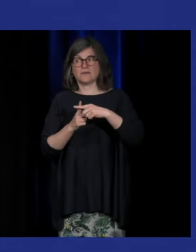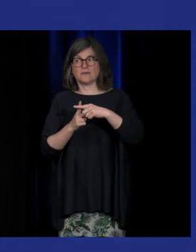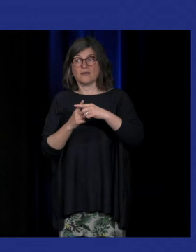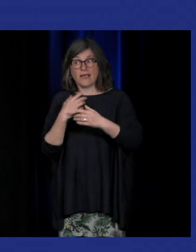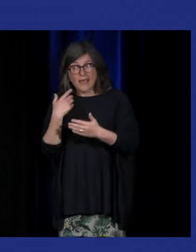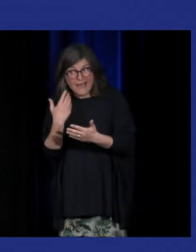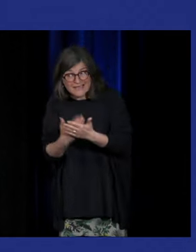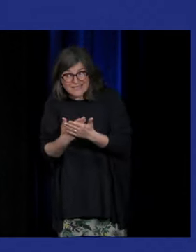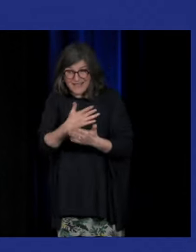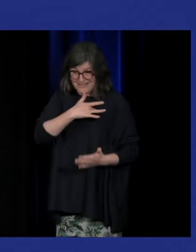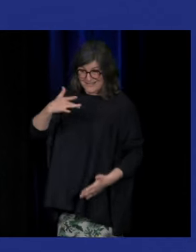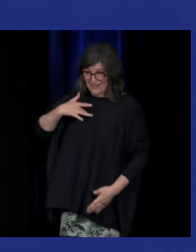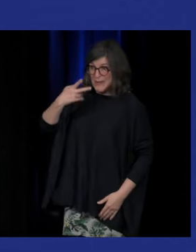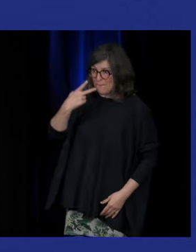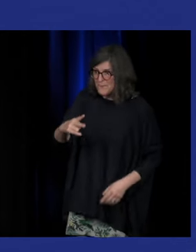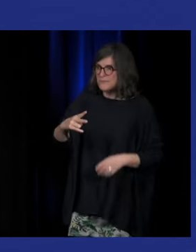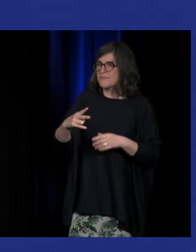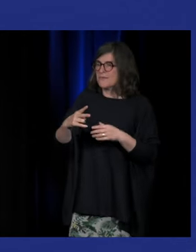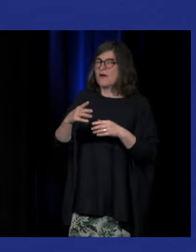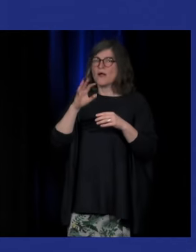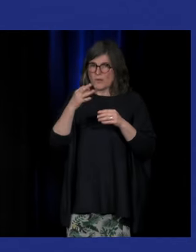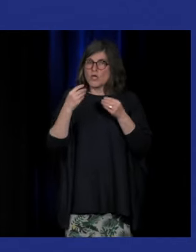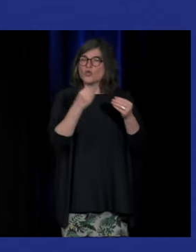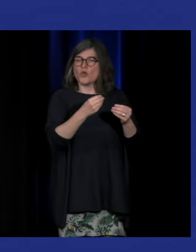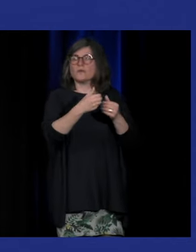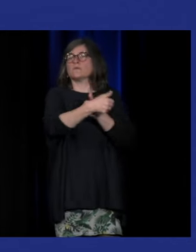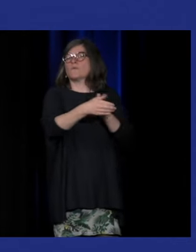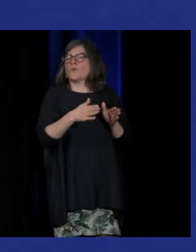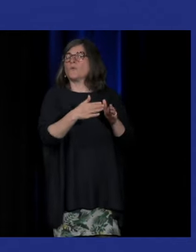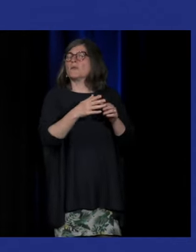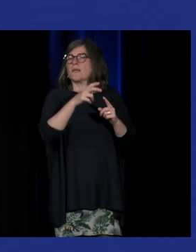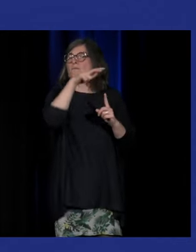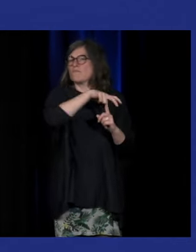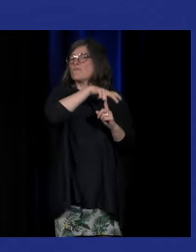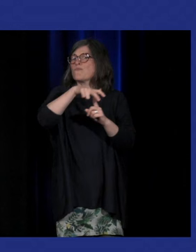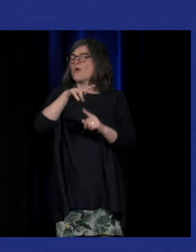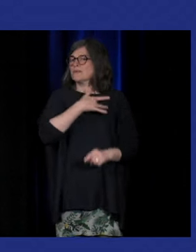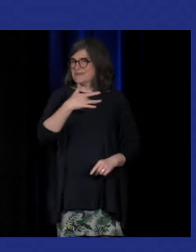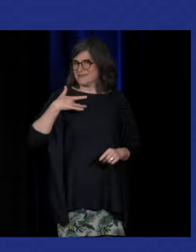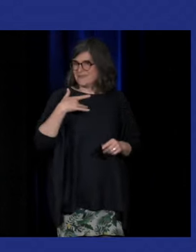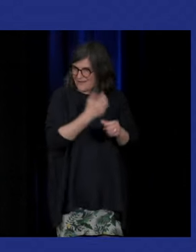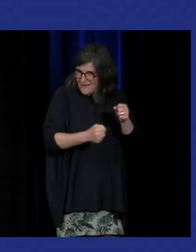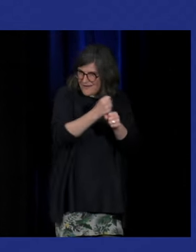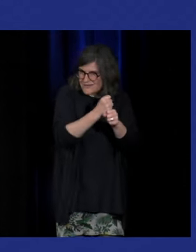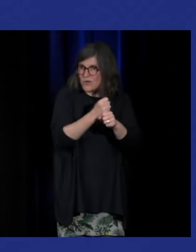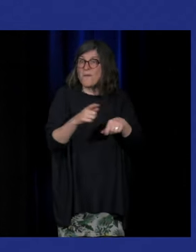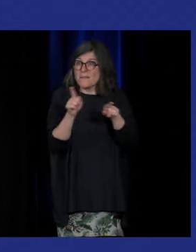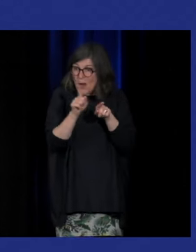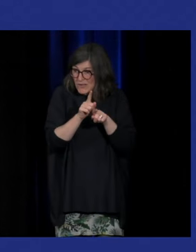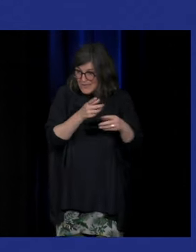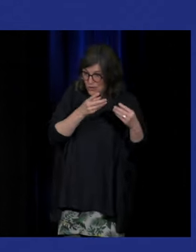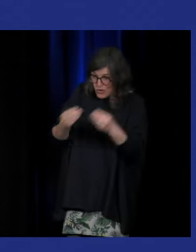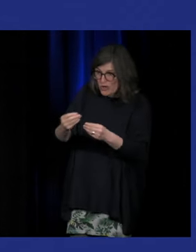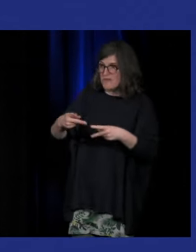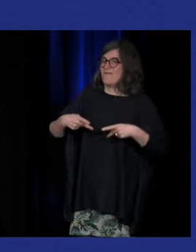compte de la santé des sourds elle a amené aux unités des soins des sourds en langue des signes et elle a amené à non seulement améliorer la vie